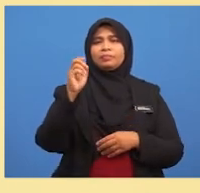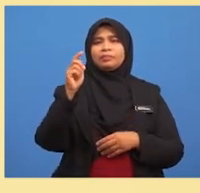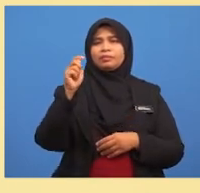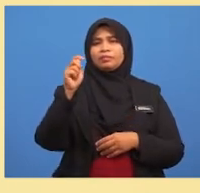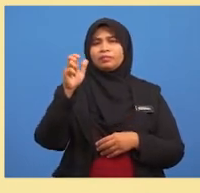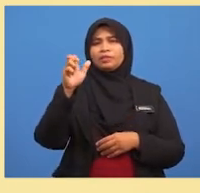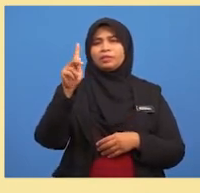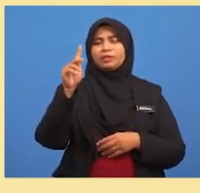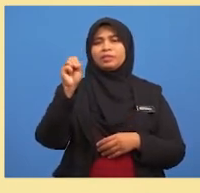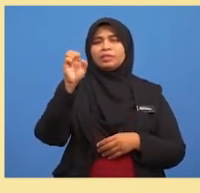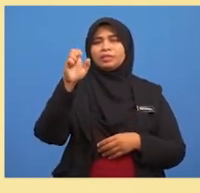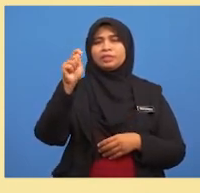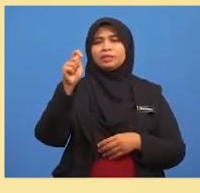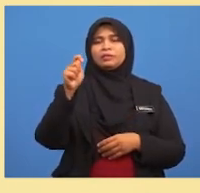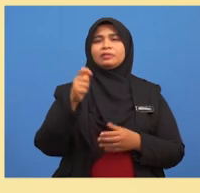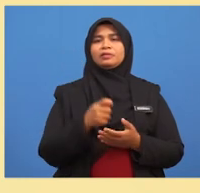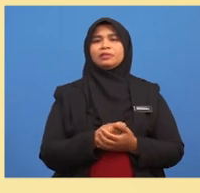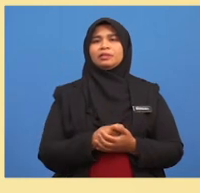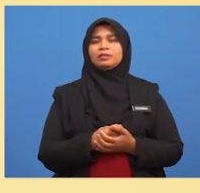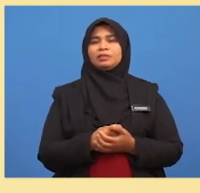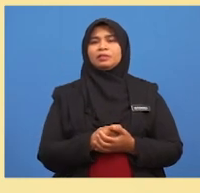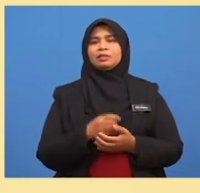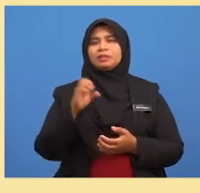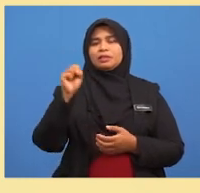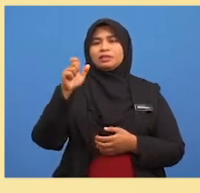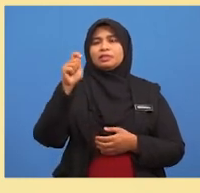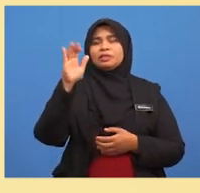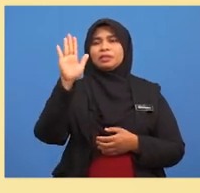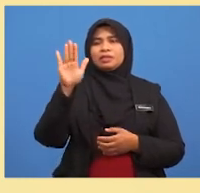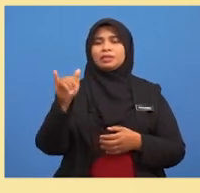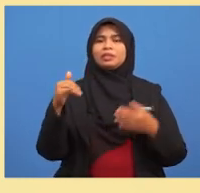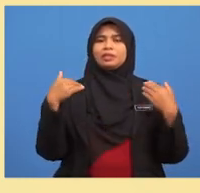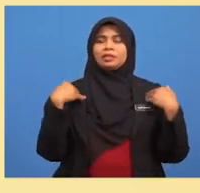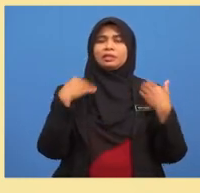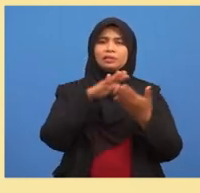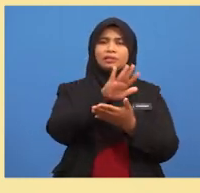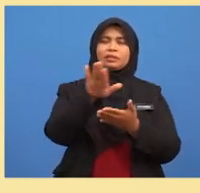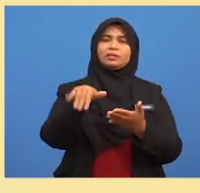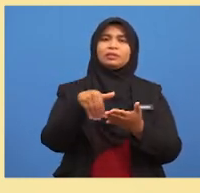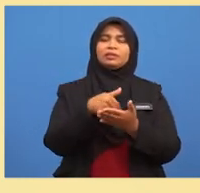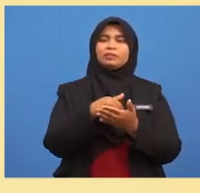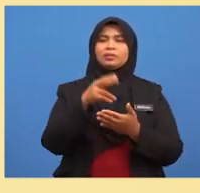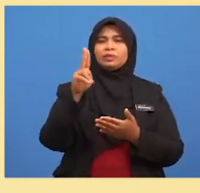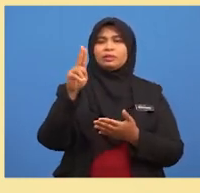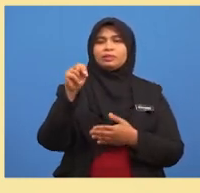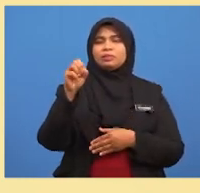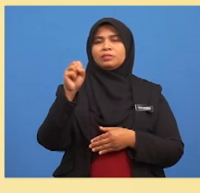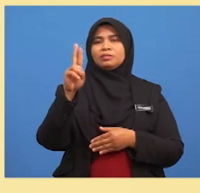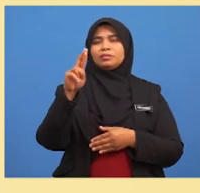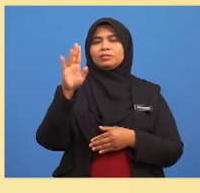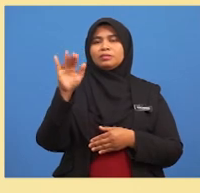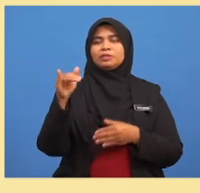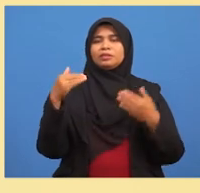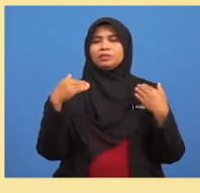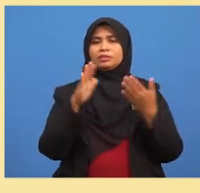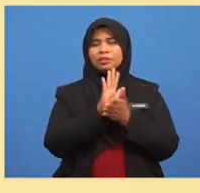set semesta ialah set yang mengandungi semua unsur yang menjadi bahan